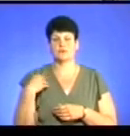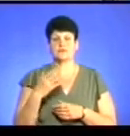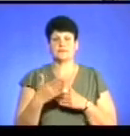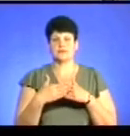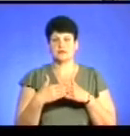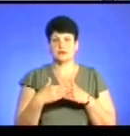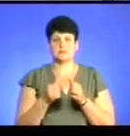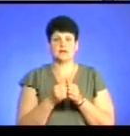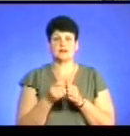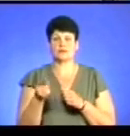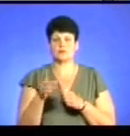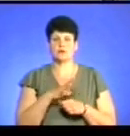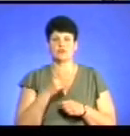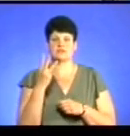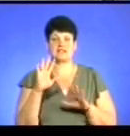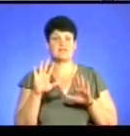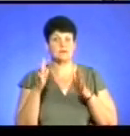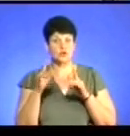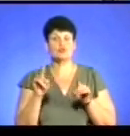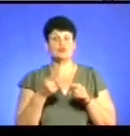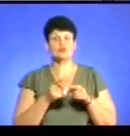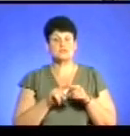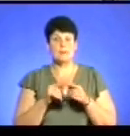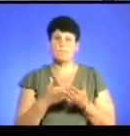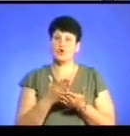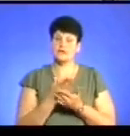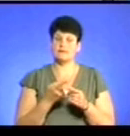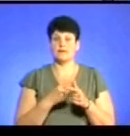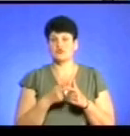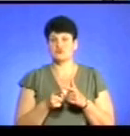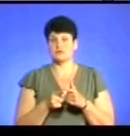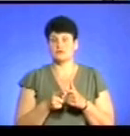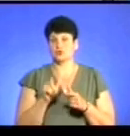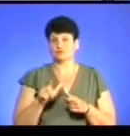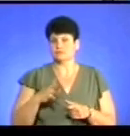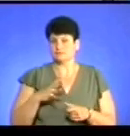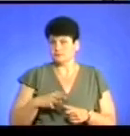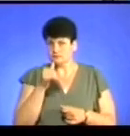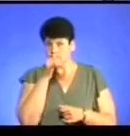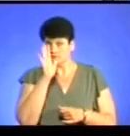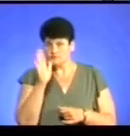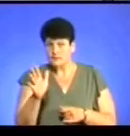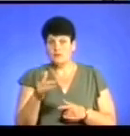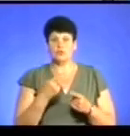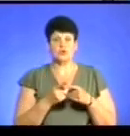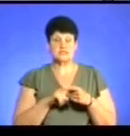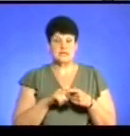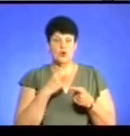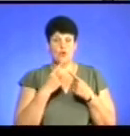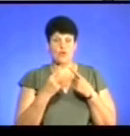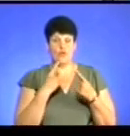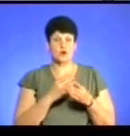поблизу Тернополя стався третій випадок. Чому це політика чи етнічна нетерпимість? Про це сьогодні говоримо у програмі разом із нашими